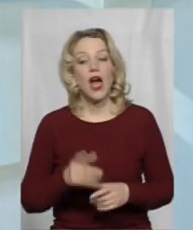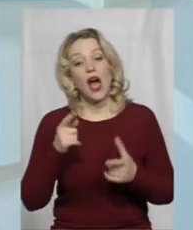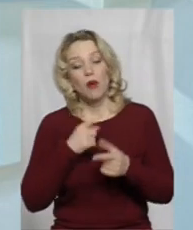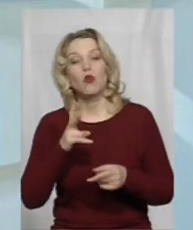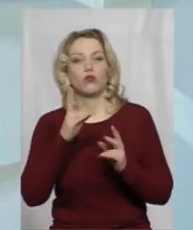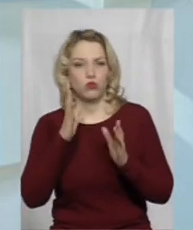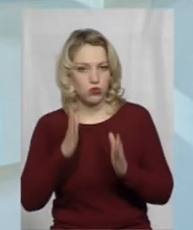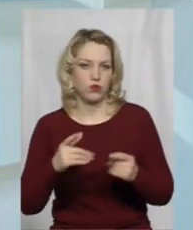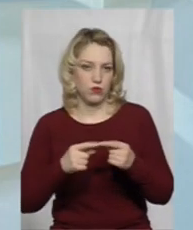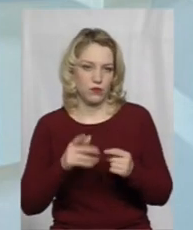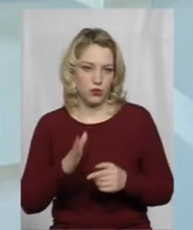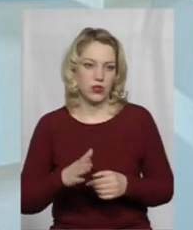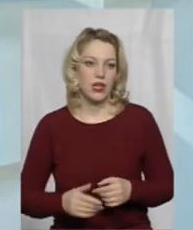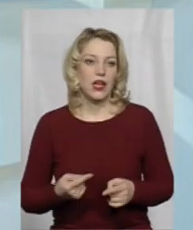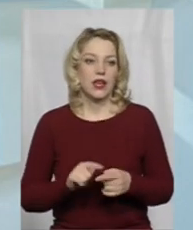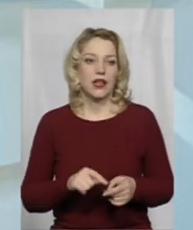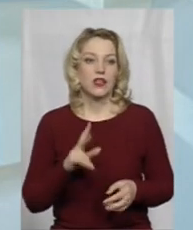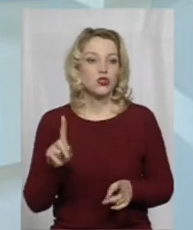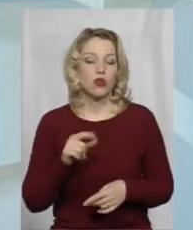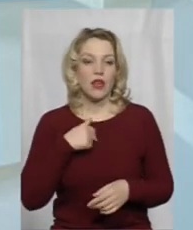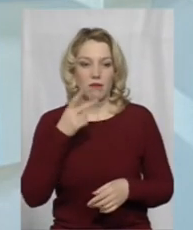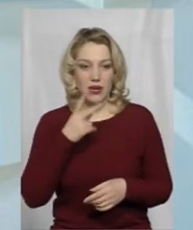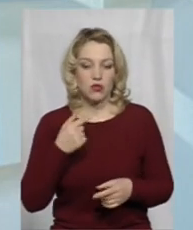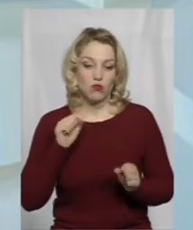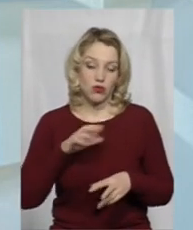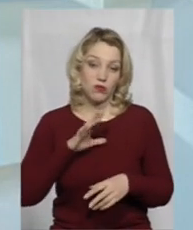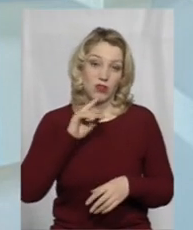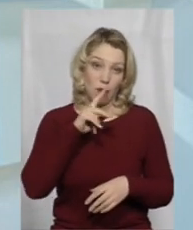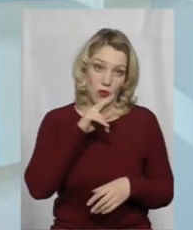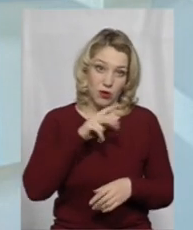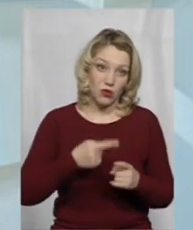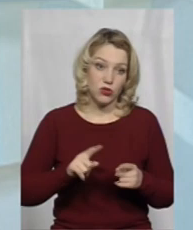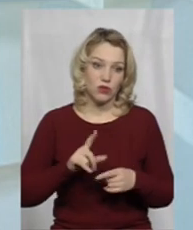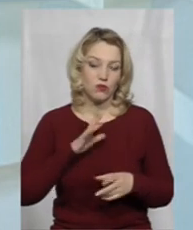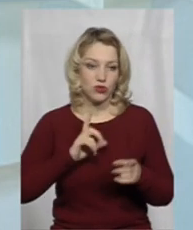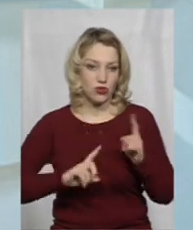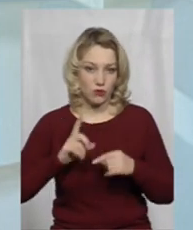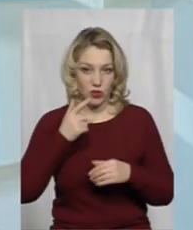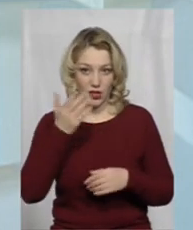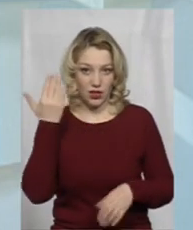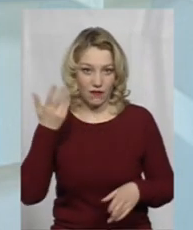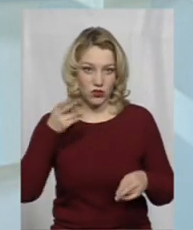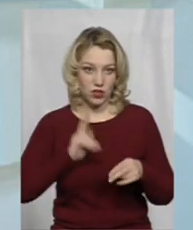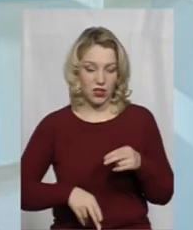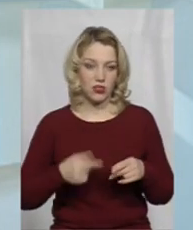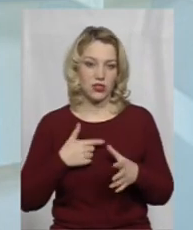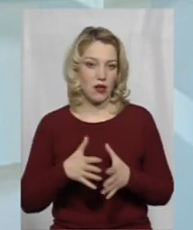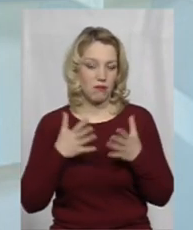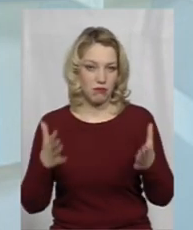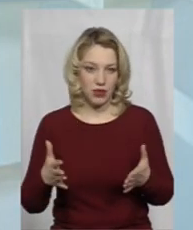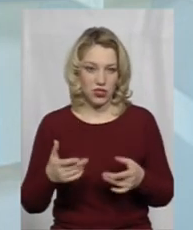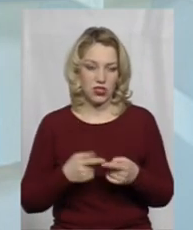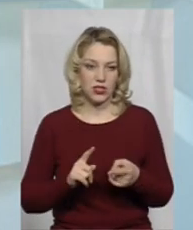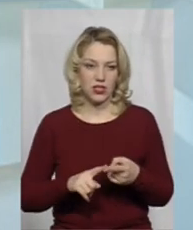Ну, з того, що я бачу, можливо, я десь помилюся, тому що збори недавно лише закінчились. Звичайно, саме більше